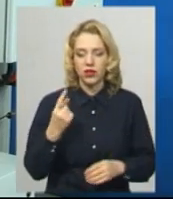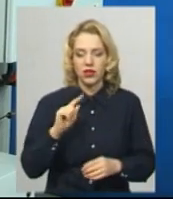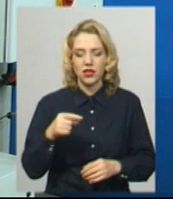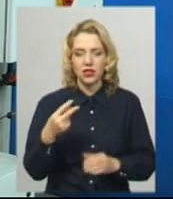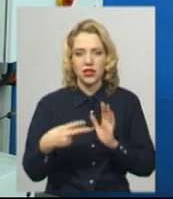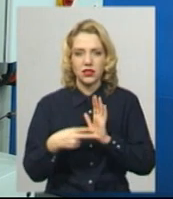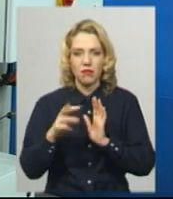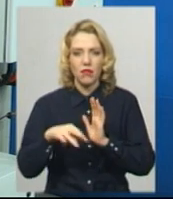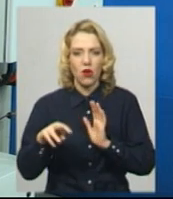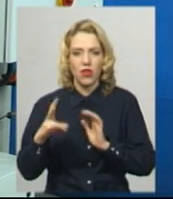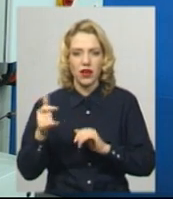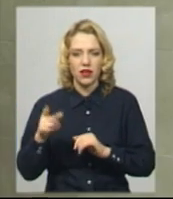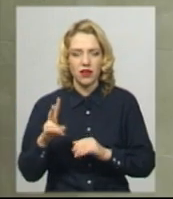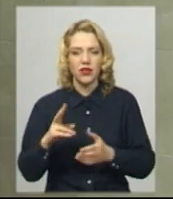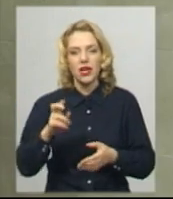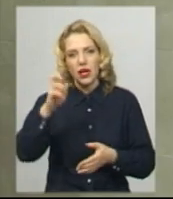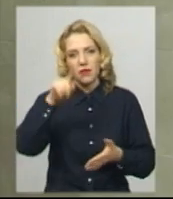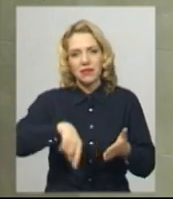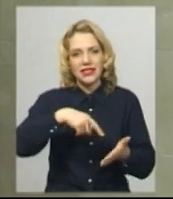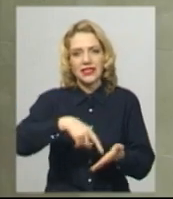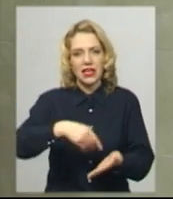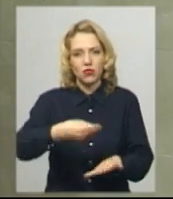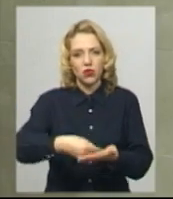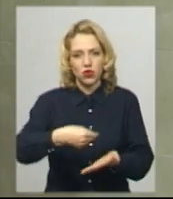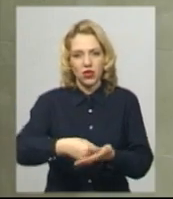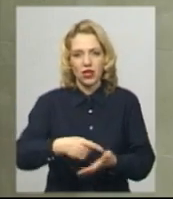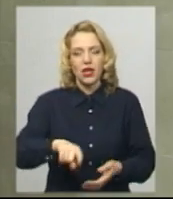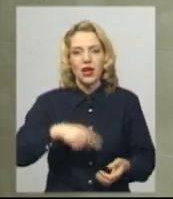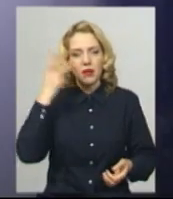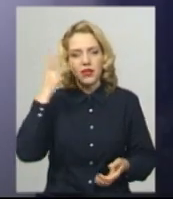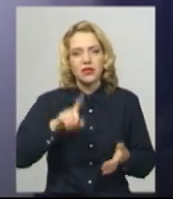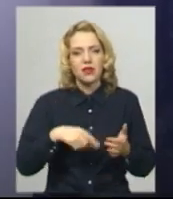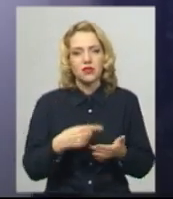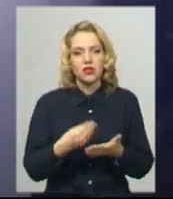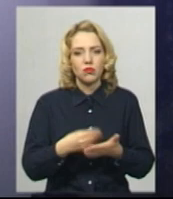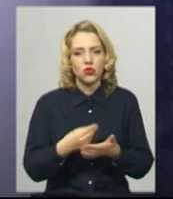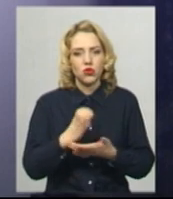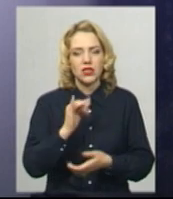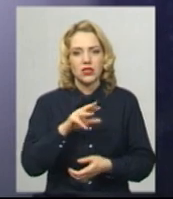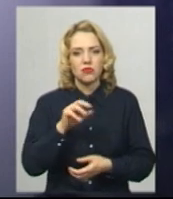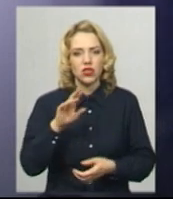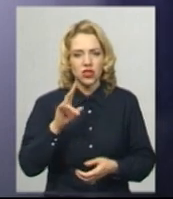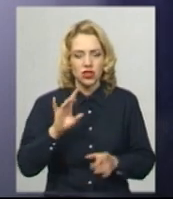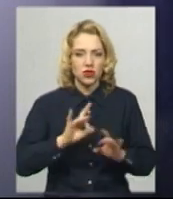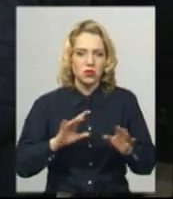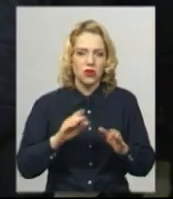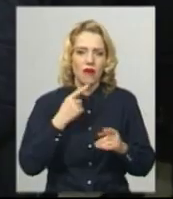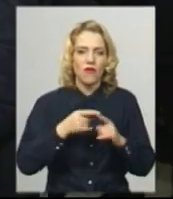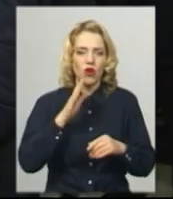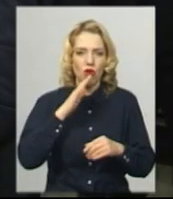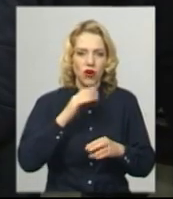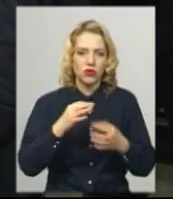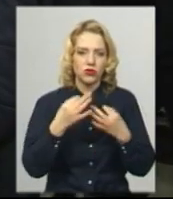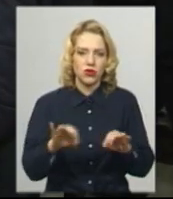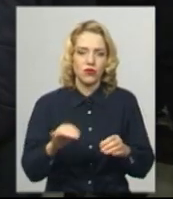мільйона гривень – кошти міського бюджету. Хмельницький міський голова Олександр Семчишин розповідає, нова станція дозволить водоканалу економити в рік